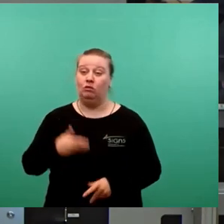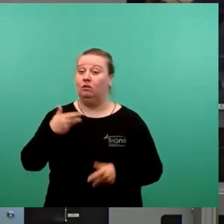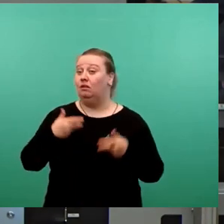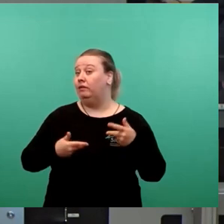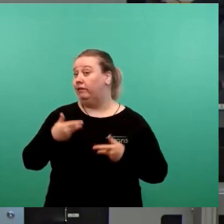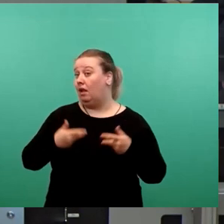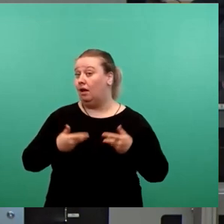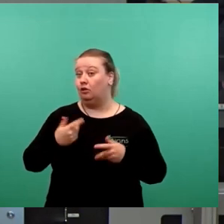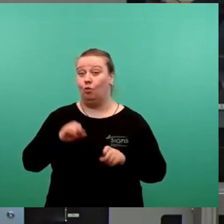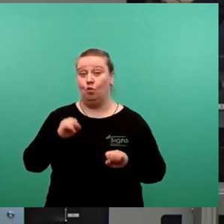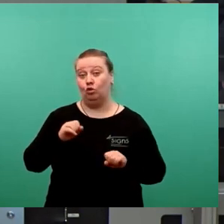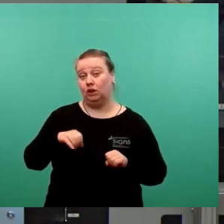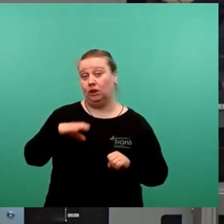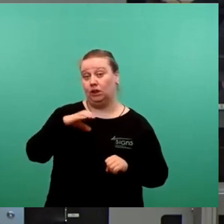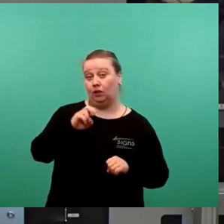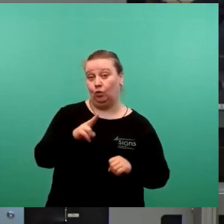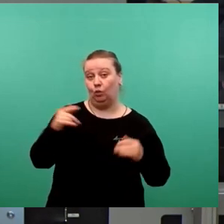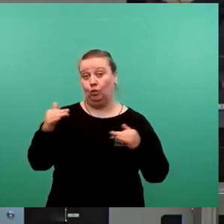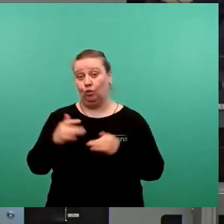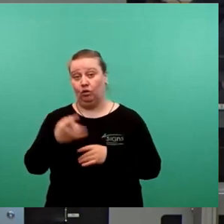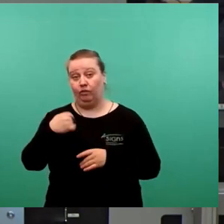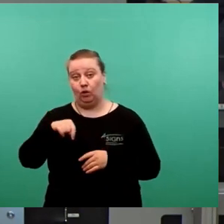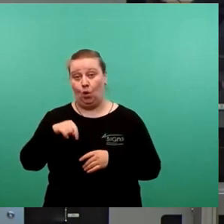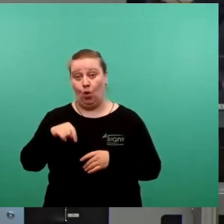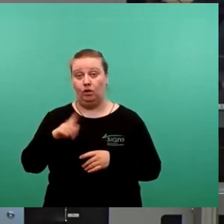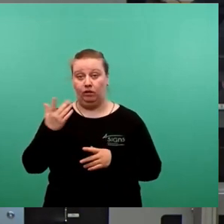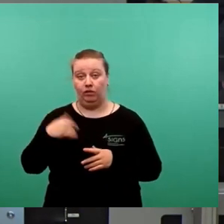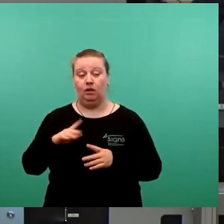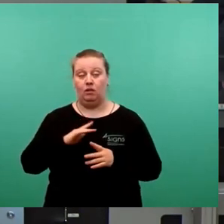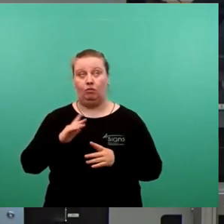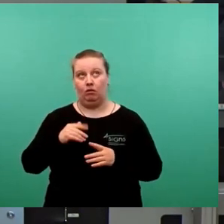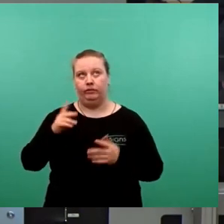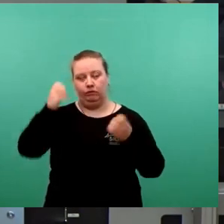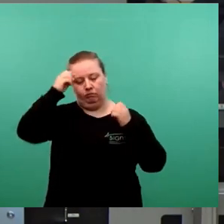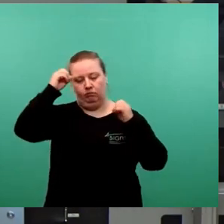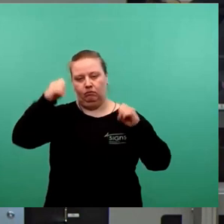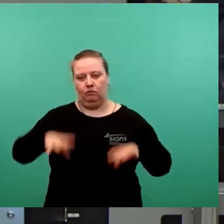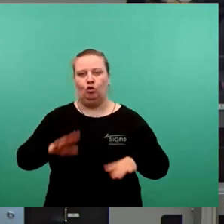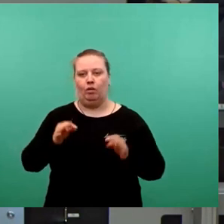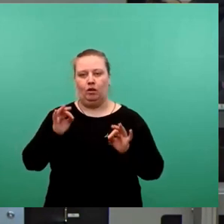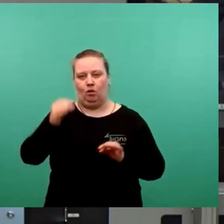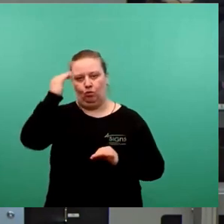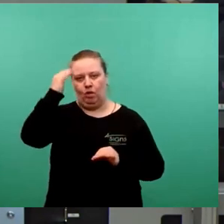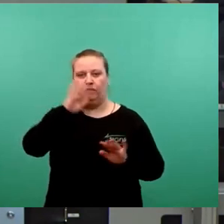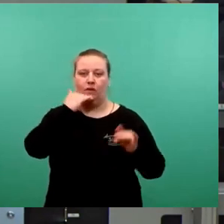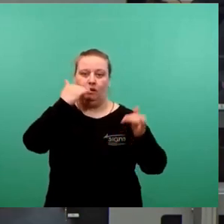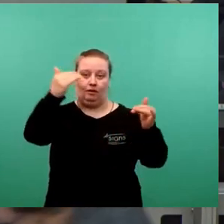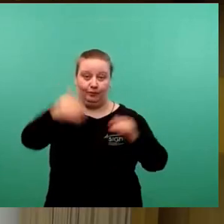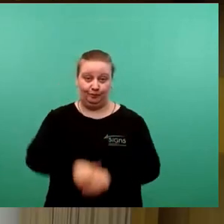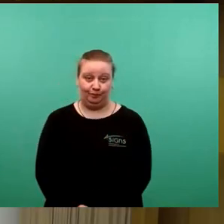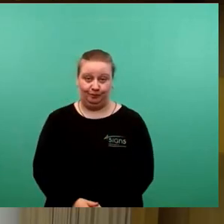auch bei CDU und Grünen, wenn die heutige Last abgefallen ist, noch einmal konstruktiv darüber nach. Vielen herzlichen Dank.